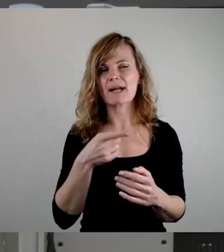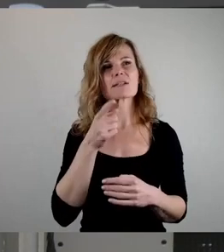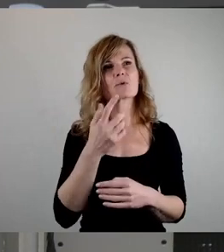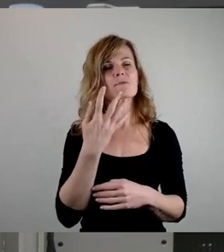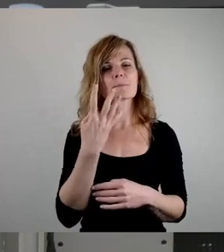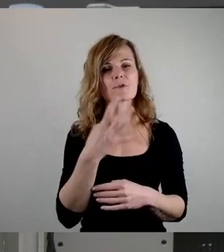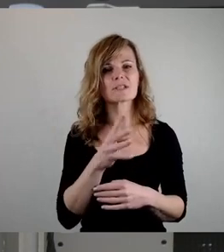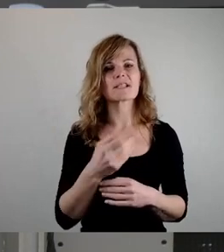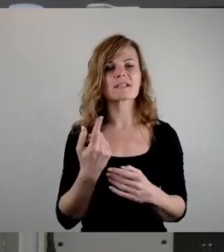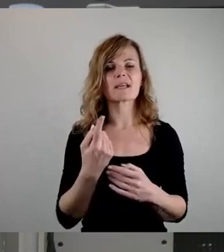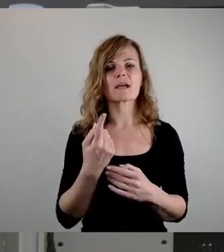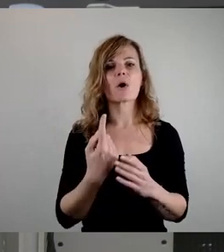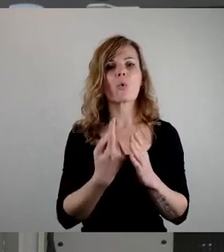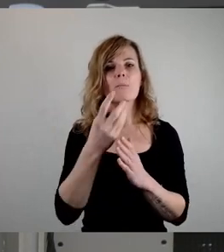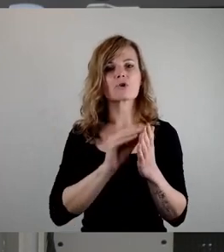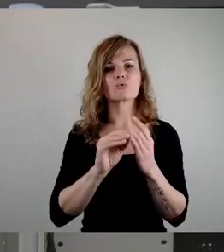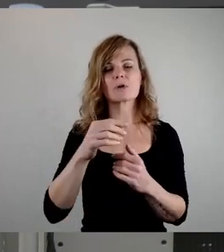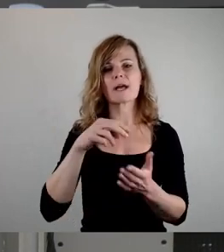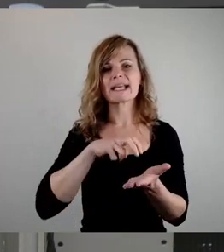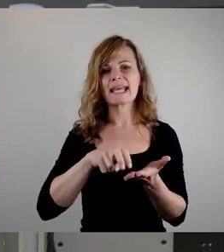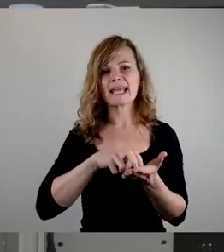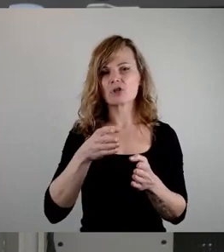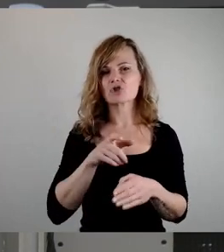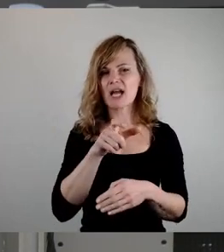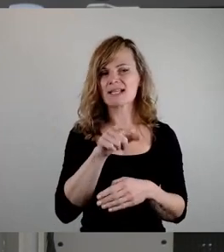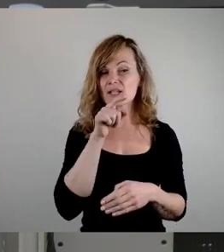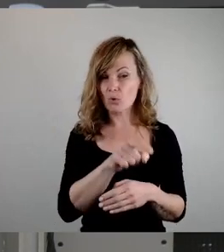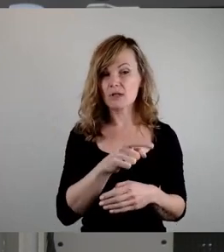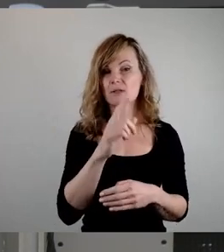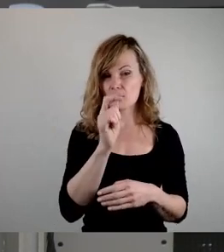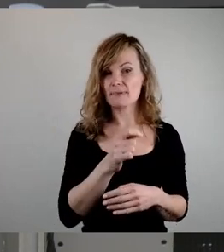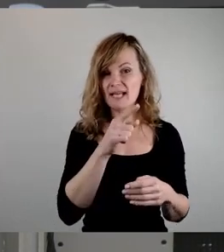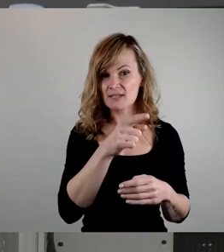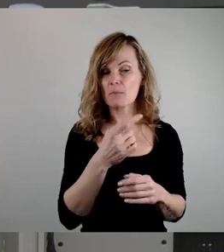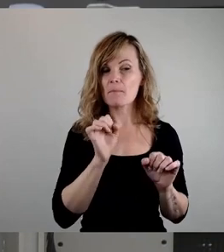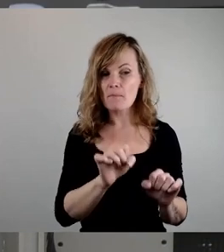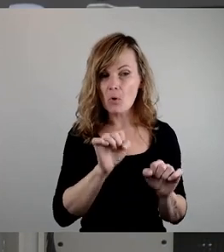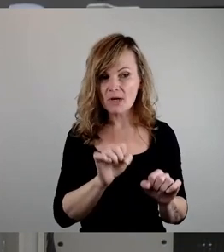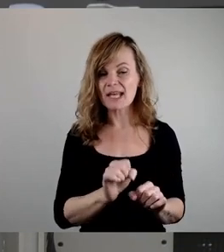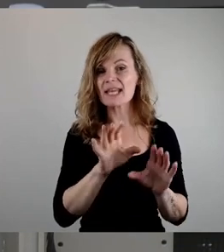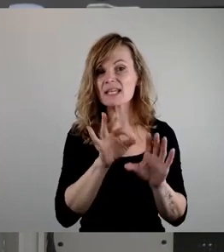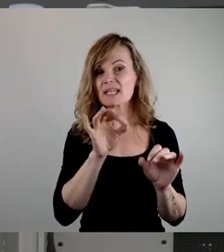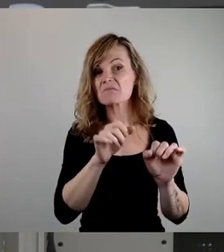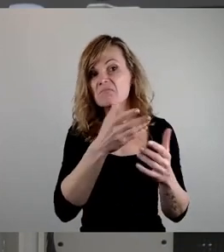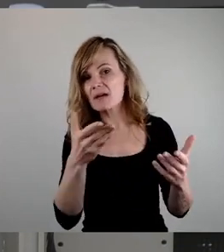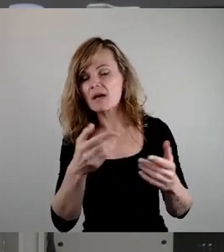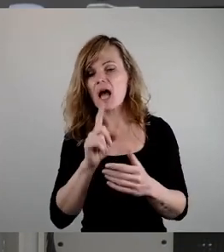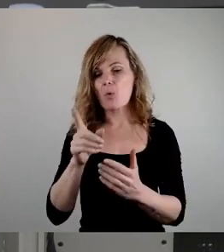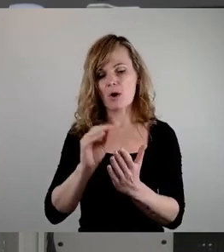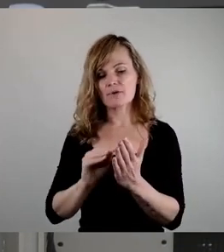Gehestraße, da auch mit dem Gymnasium darüber zu sprechen, ob das nicht eine Option sein könnte. Ich hatte mir notiert, die 32.